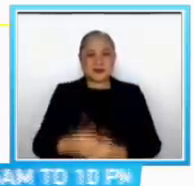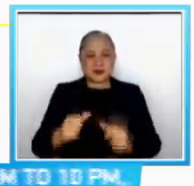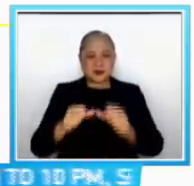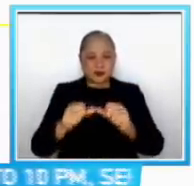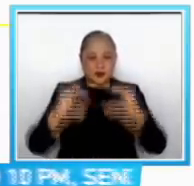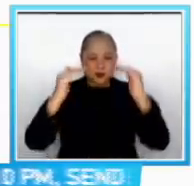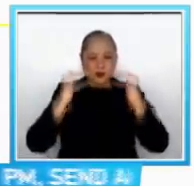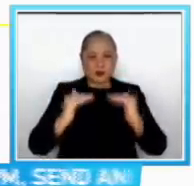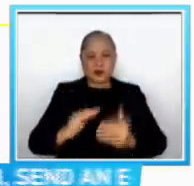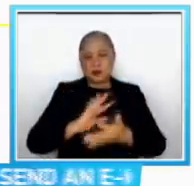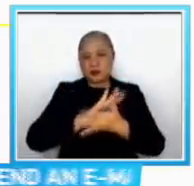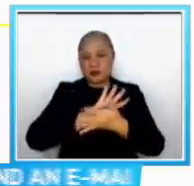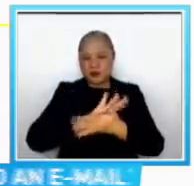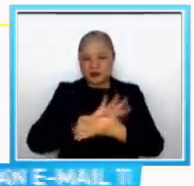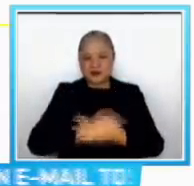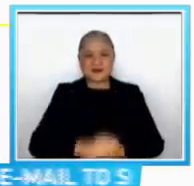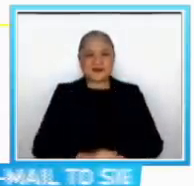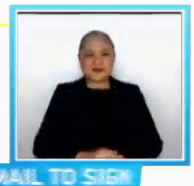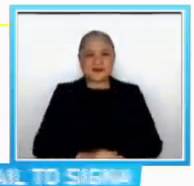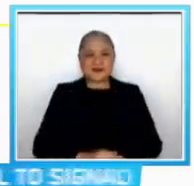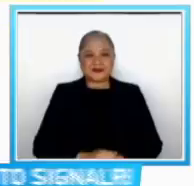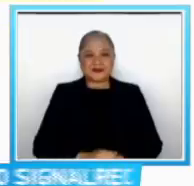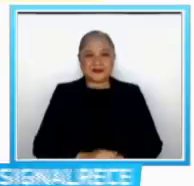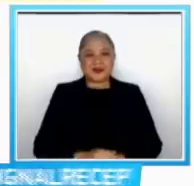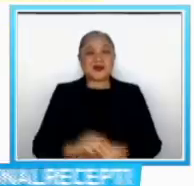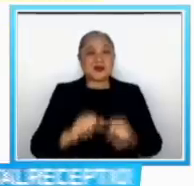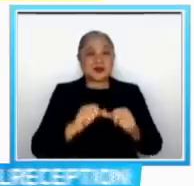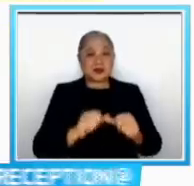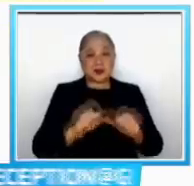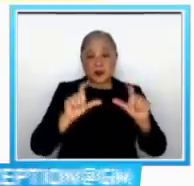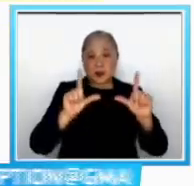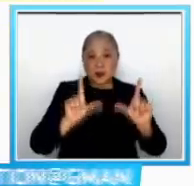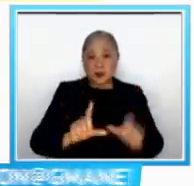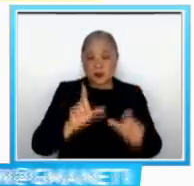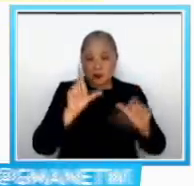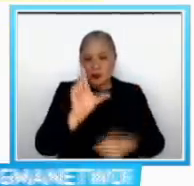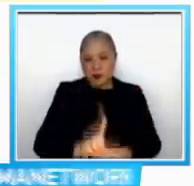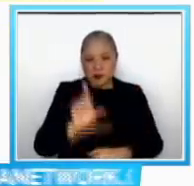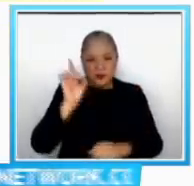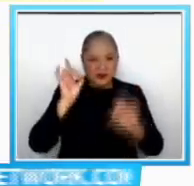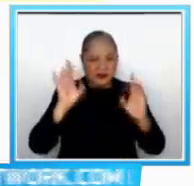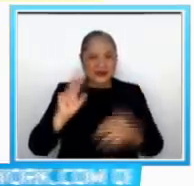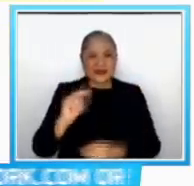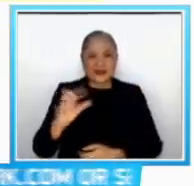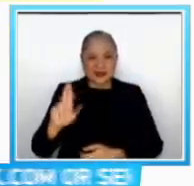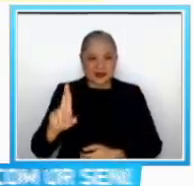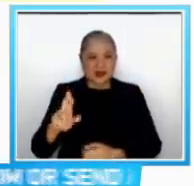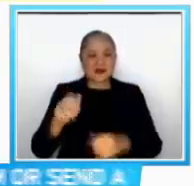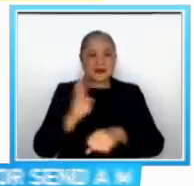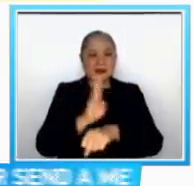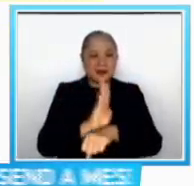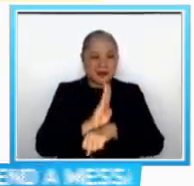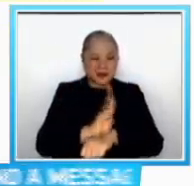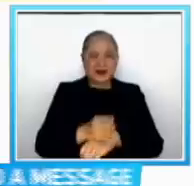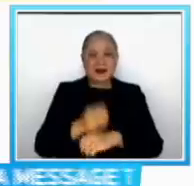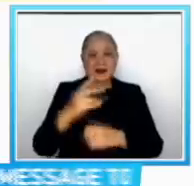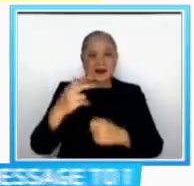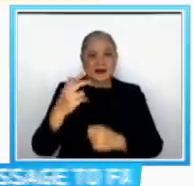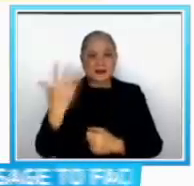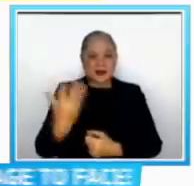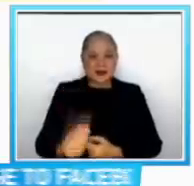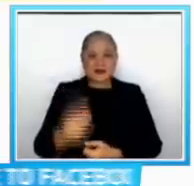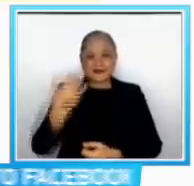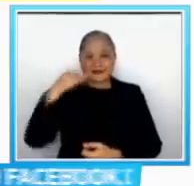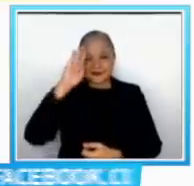cases Nananatili naman sa low risk ang NCR Pati na rin ang Bataan, Batangas, Cavite, Nueva Ecija at